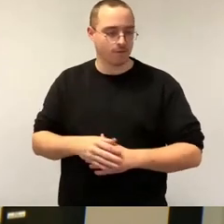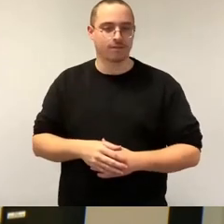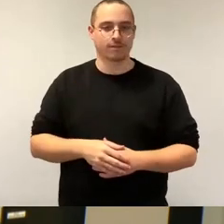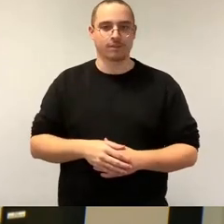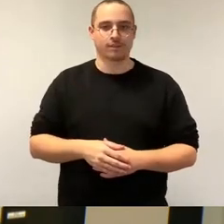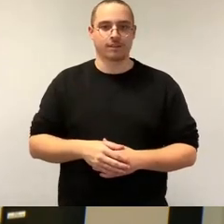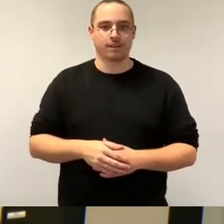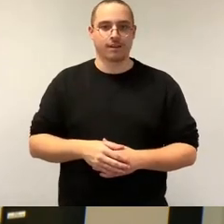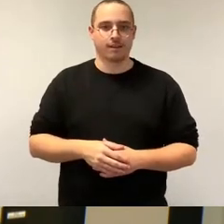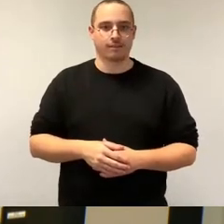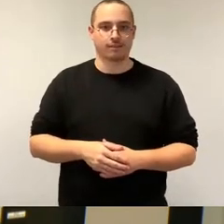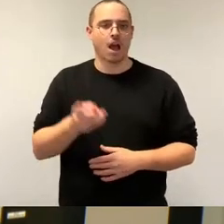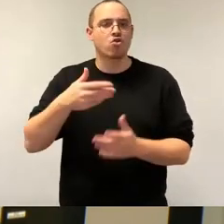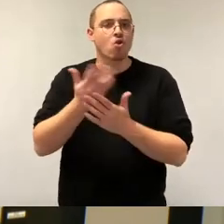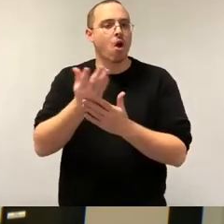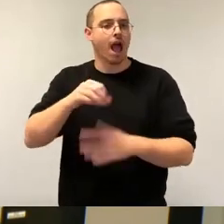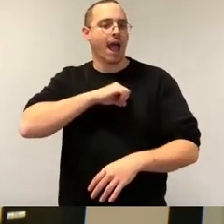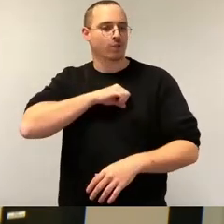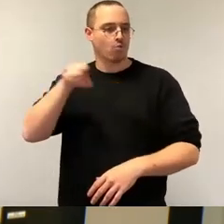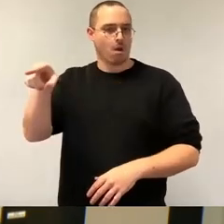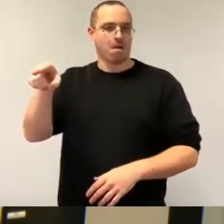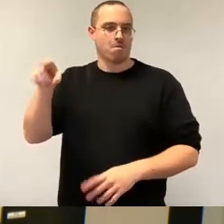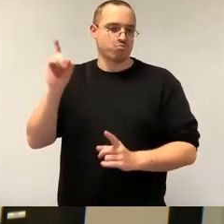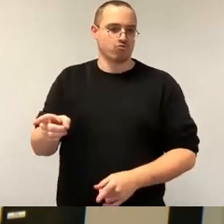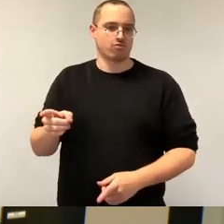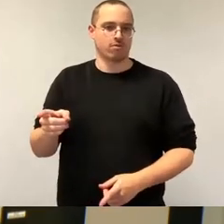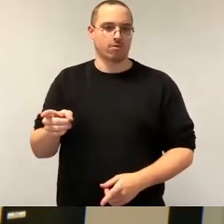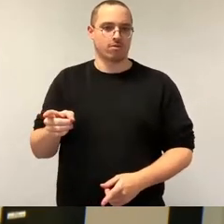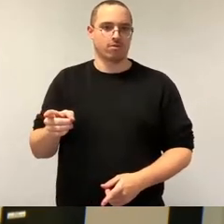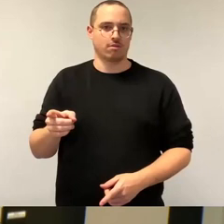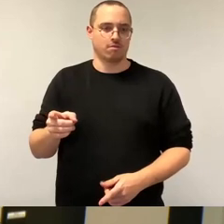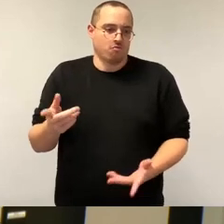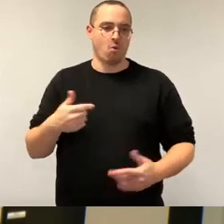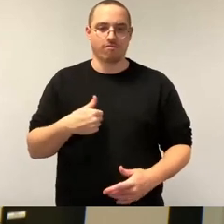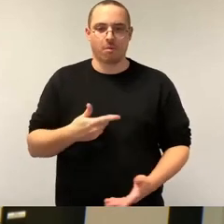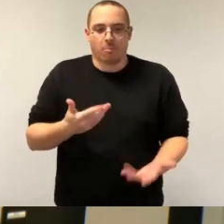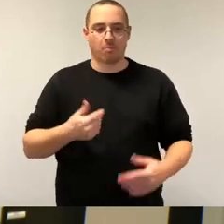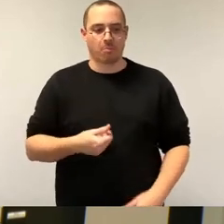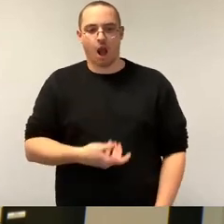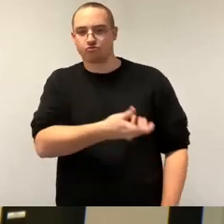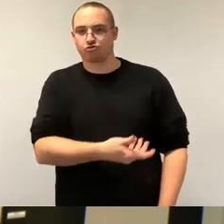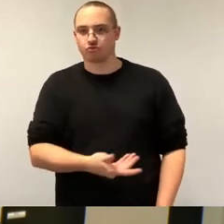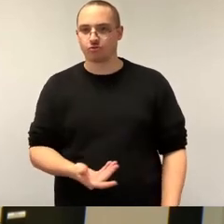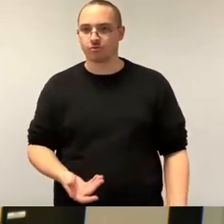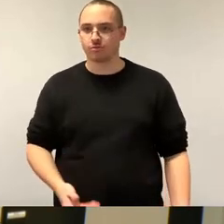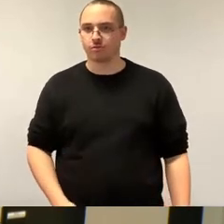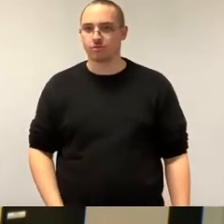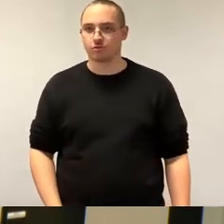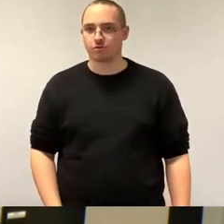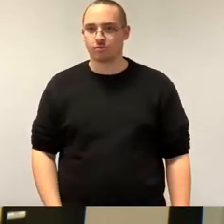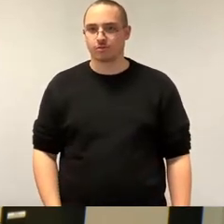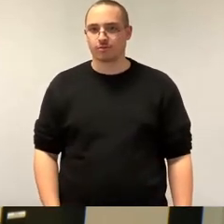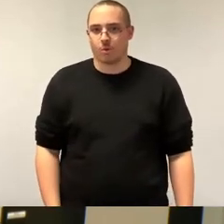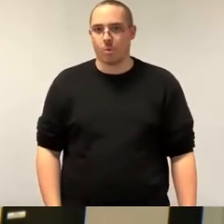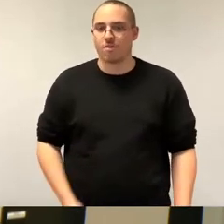Eigentümer verantwortlich. Auf gut Deutsch, LMAA. Vom Wirtschaftsminister, Herrn Duhli, gab es gar keine Antwort. Also das geht